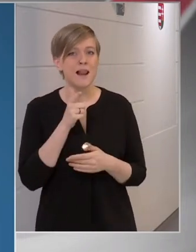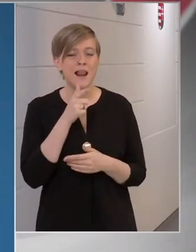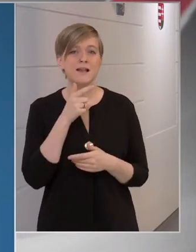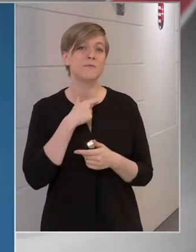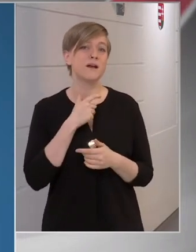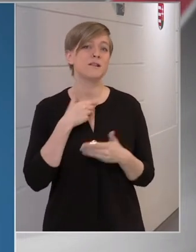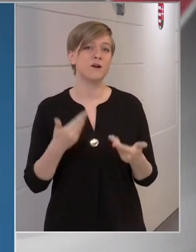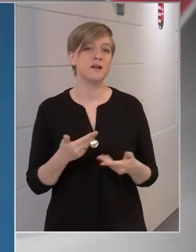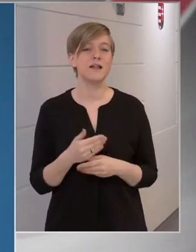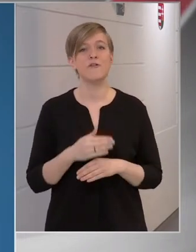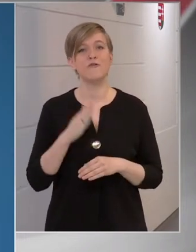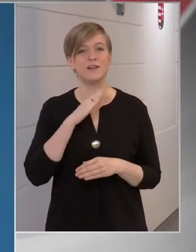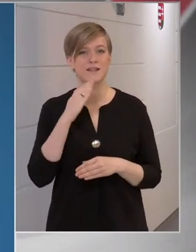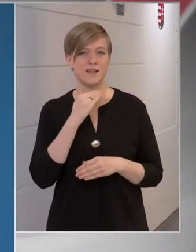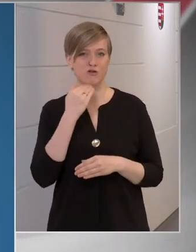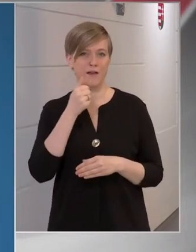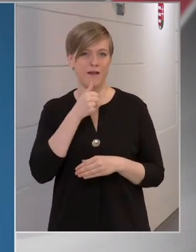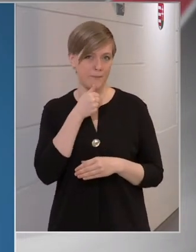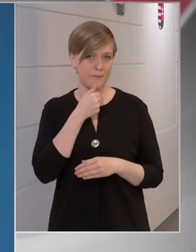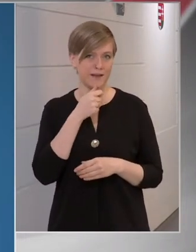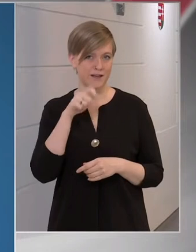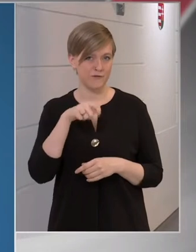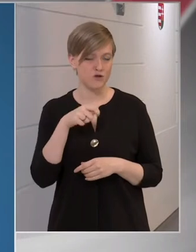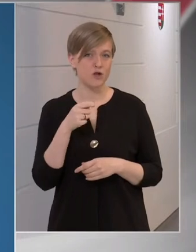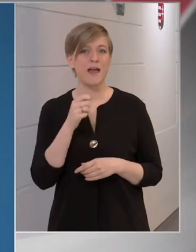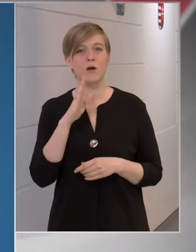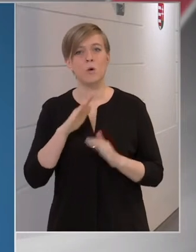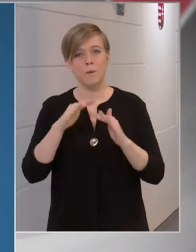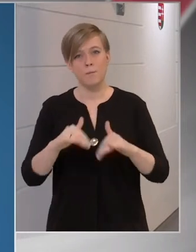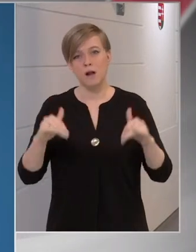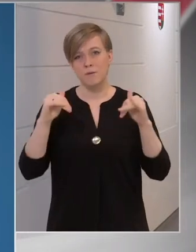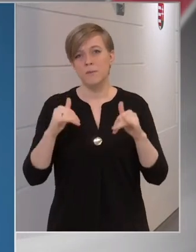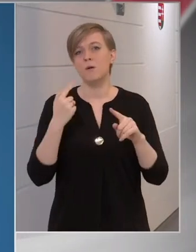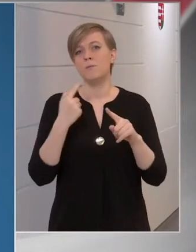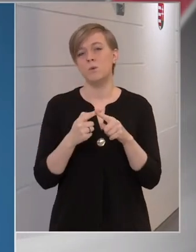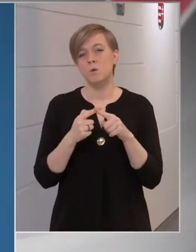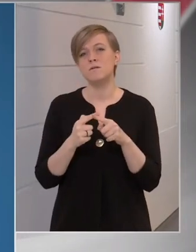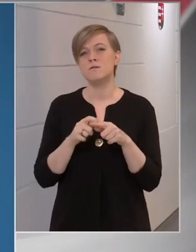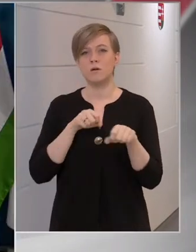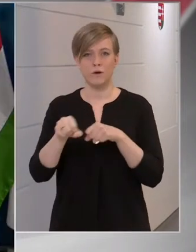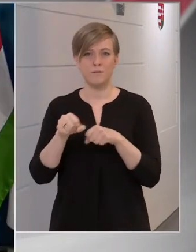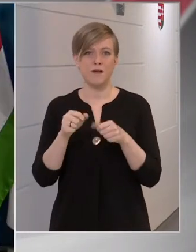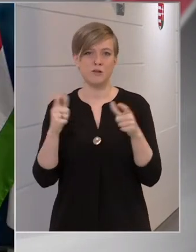Fideszes LP képviselők az Európai Parlamentben, illetve a kormány a tanácsban.